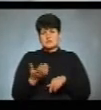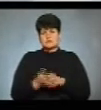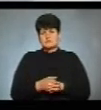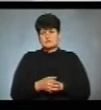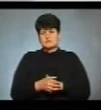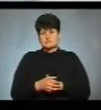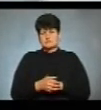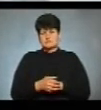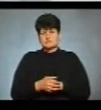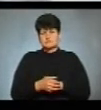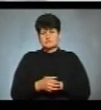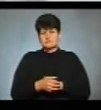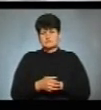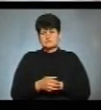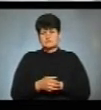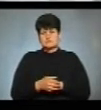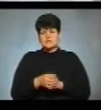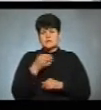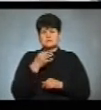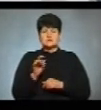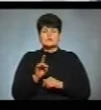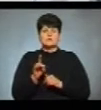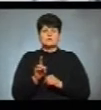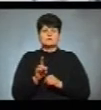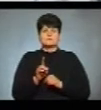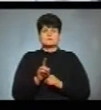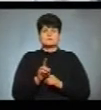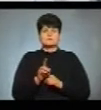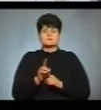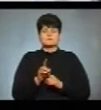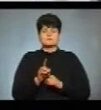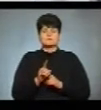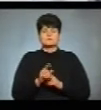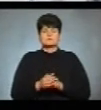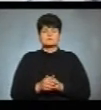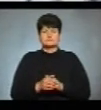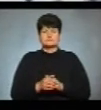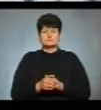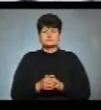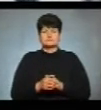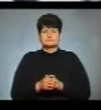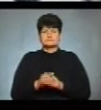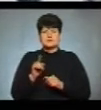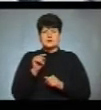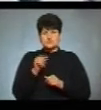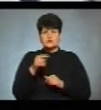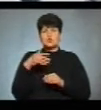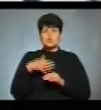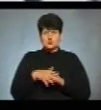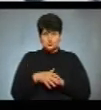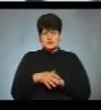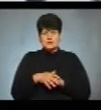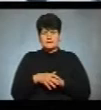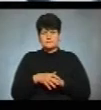що він розуміє, що